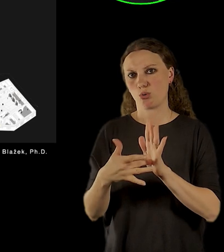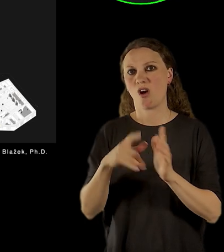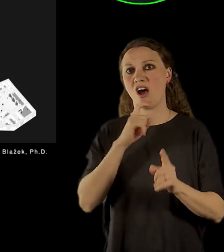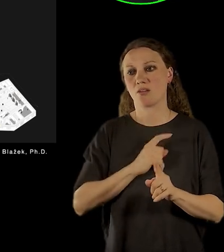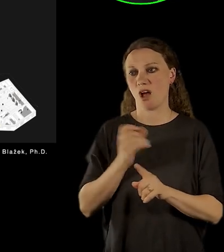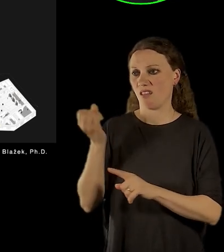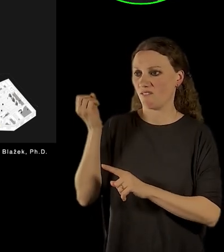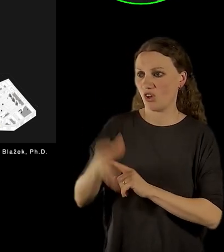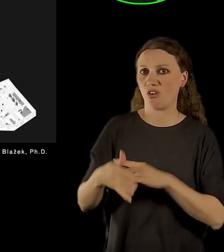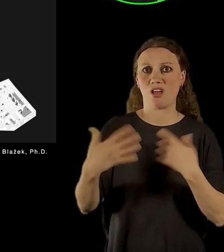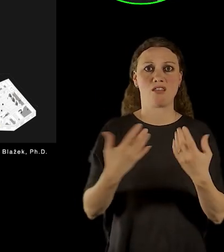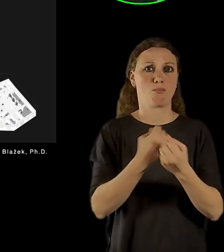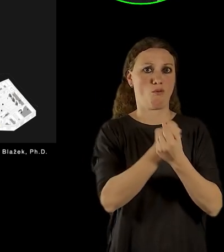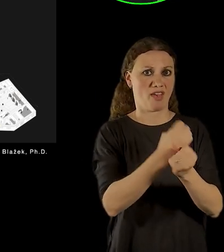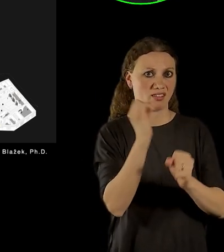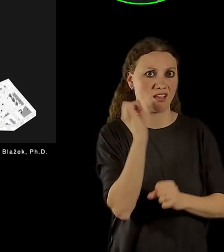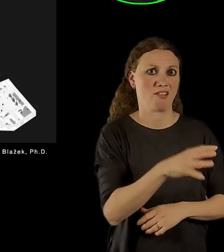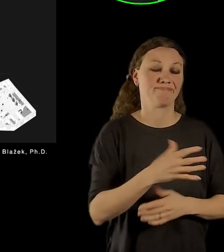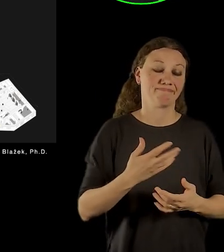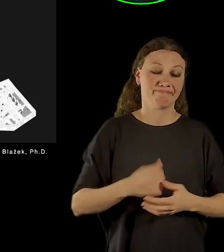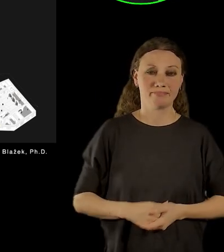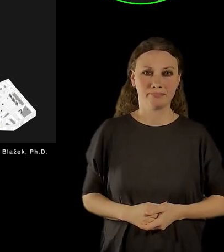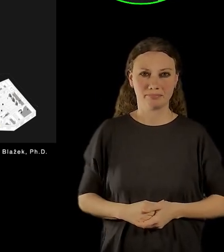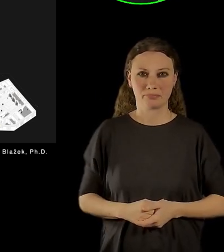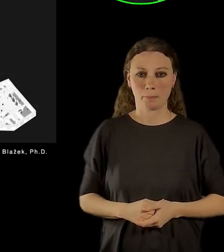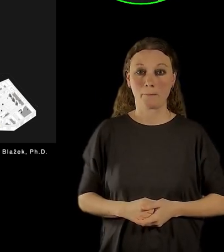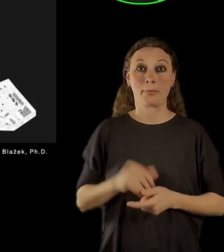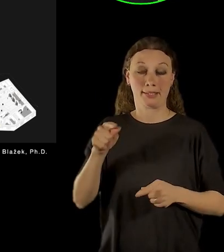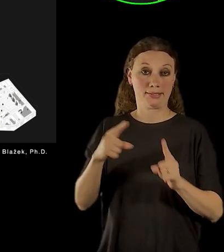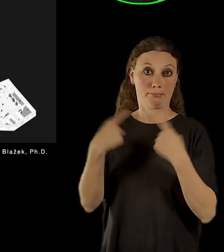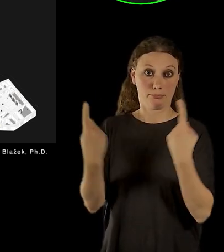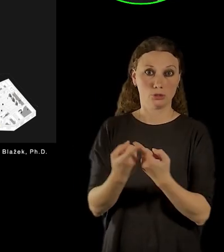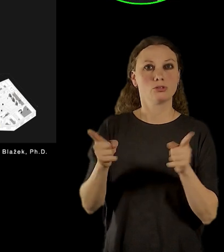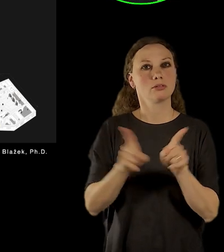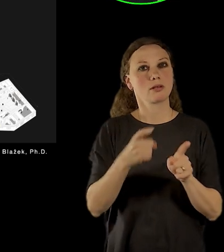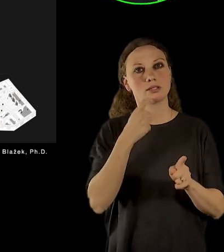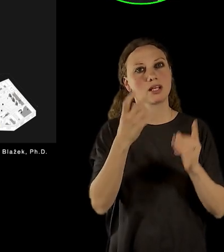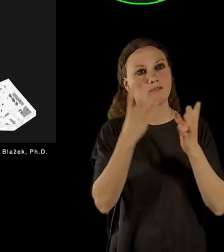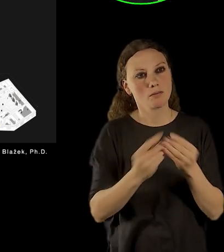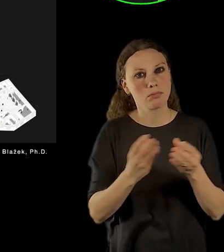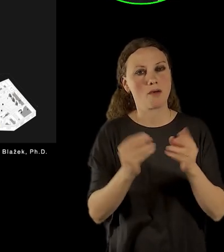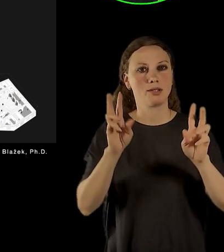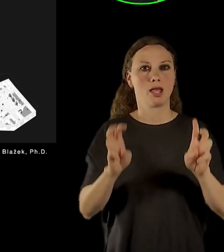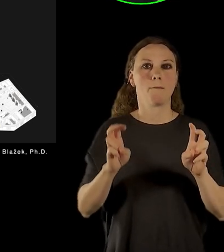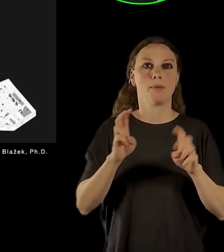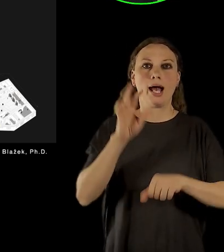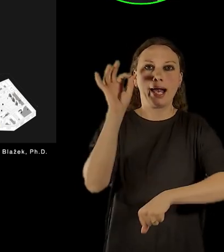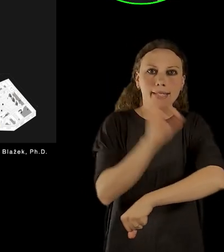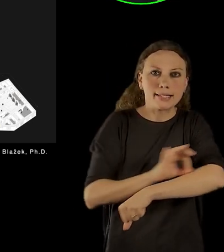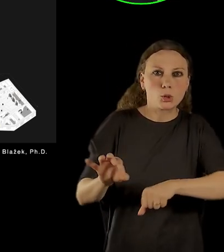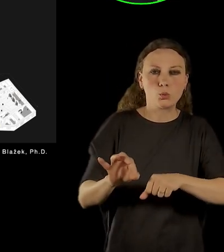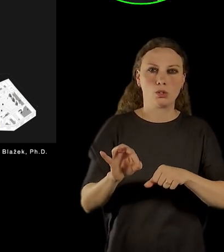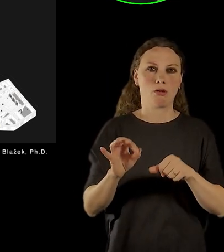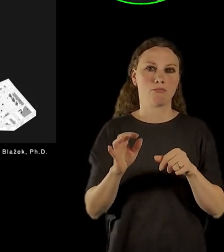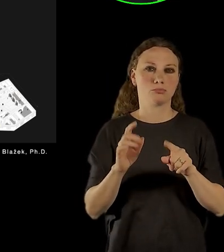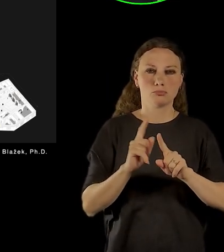také nějakou zmínku o architektuře. Myslím si, že je to vlastně